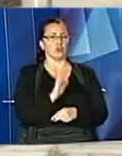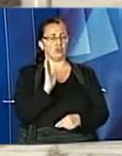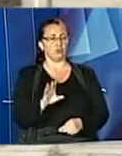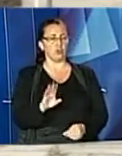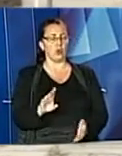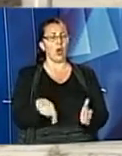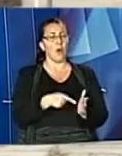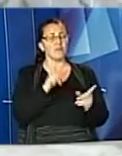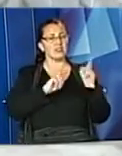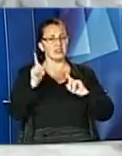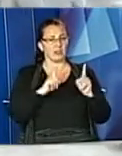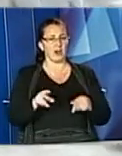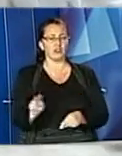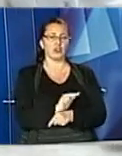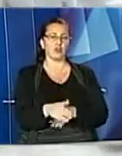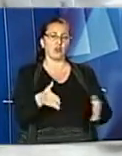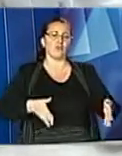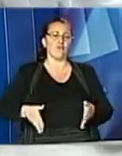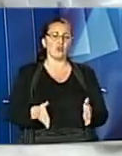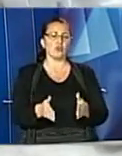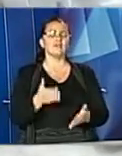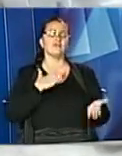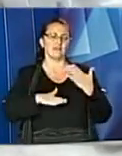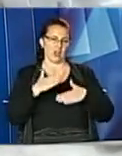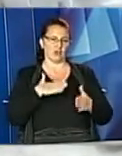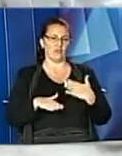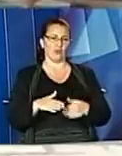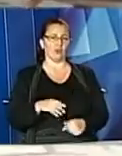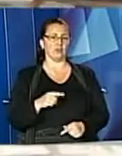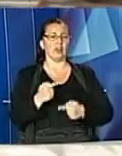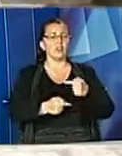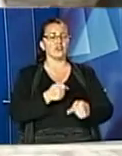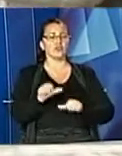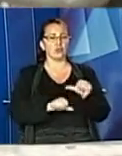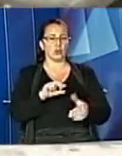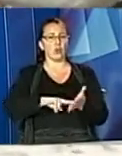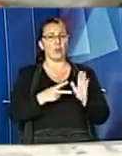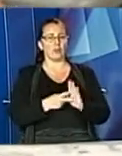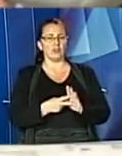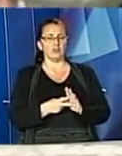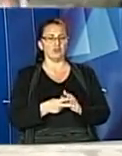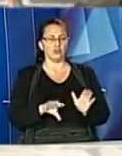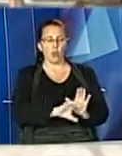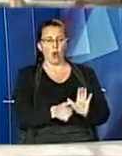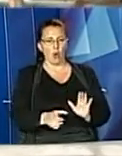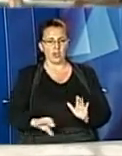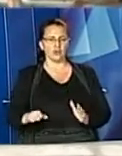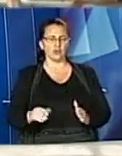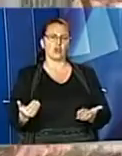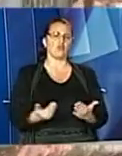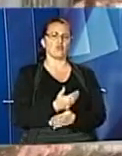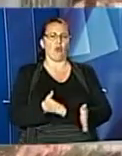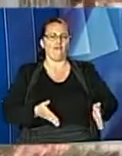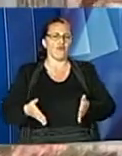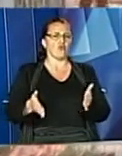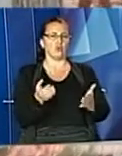ремонтом вулиці задоволені. Наступного року тут планують замінити колектор та вибудувати нову якісну магістраль. Вартість